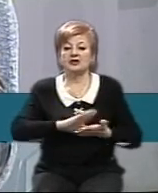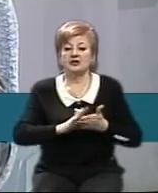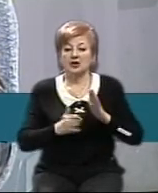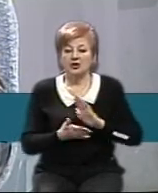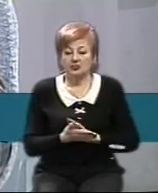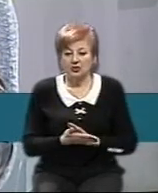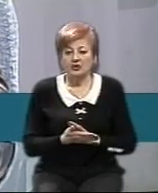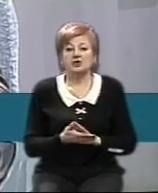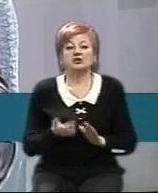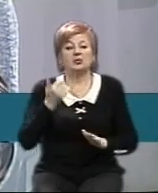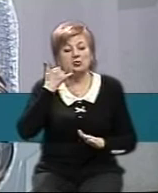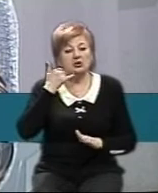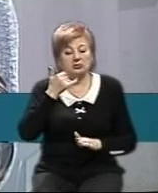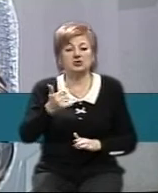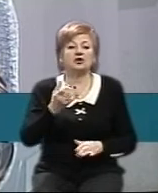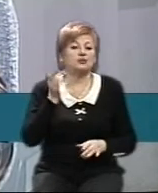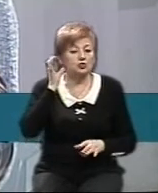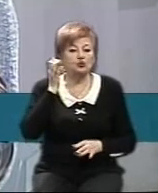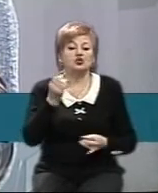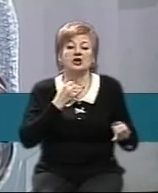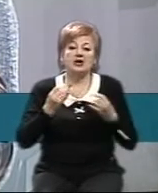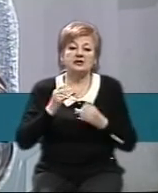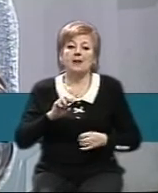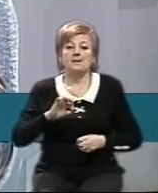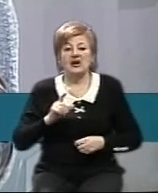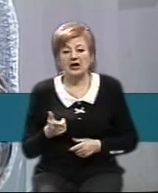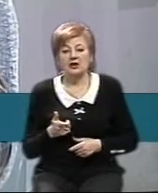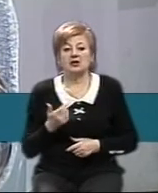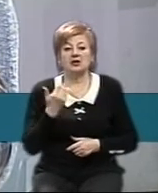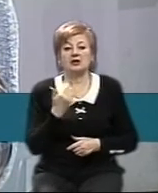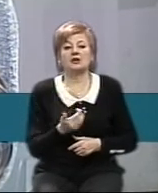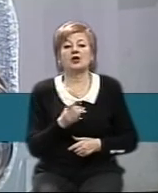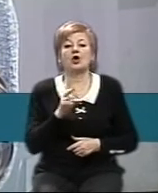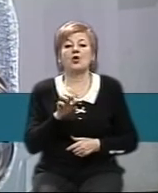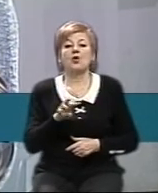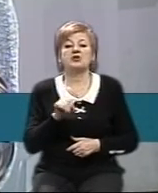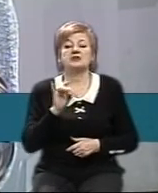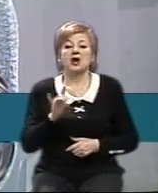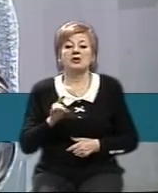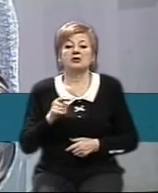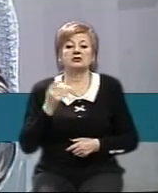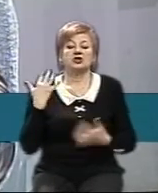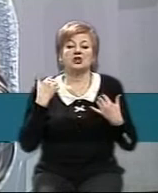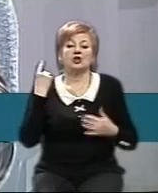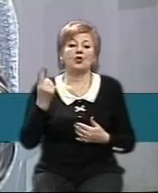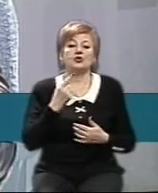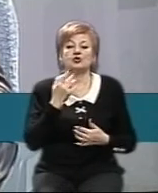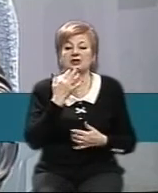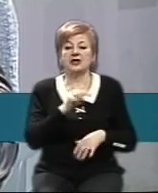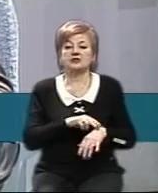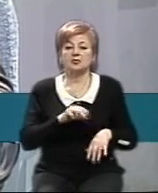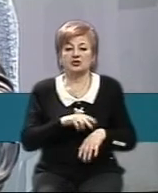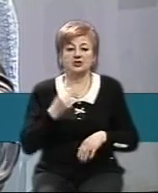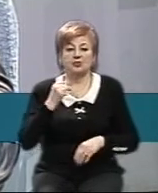коментарі голови обласної державної адміністрації Костянтина Брилят та Сергія Комісарова, начальника обласного управління Національної поліції у